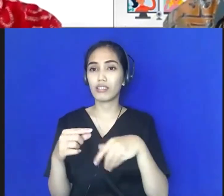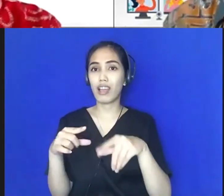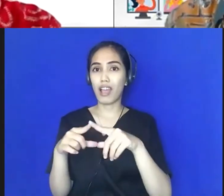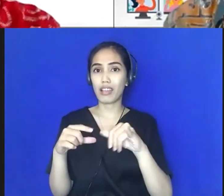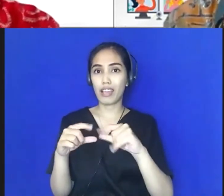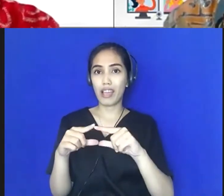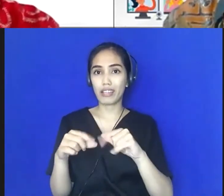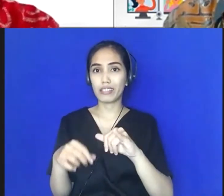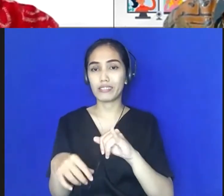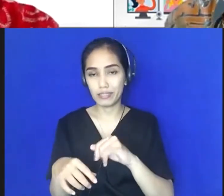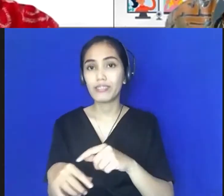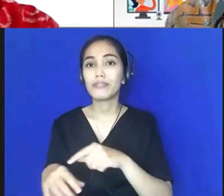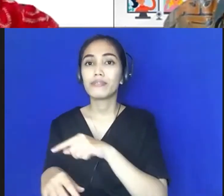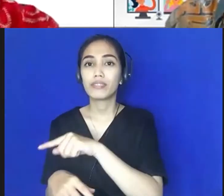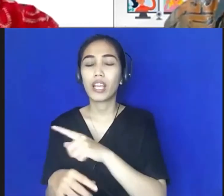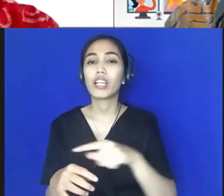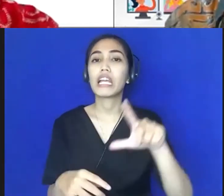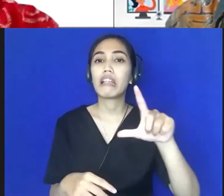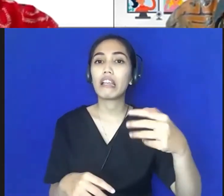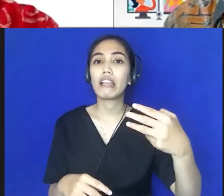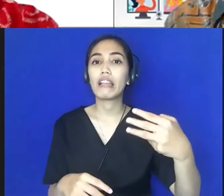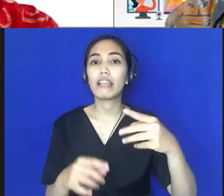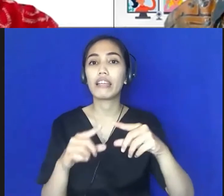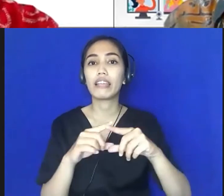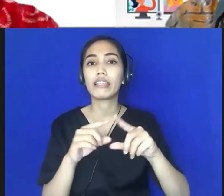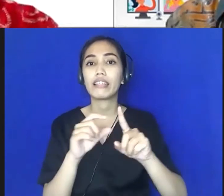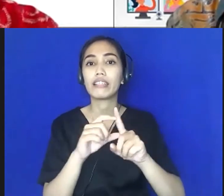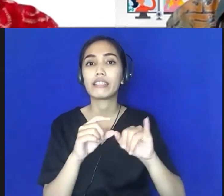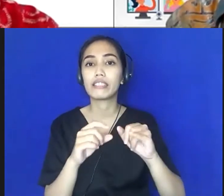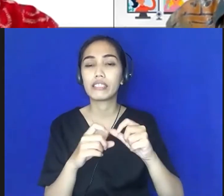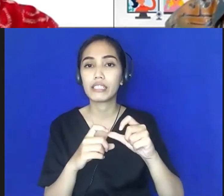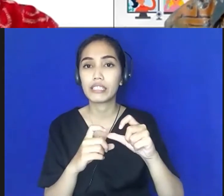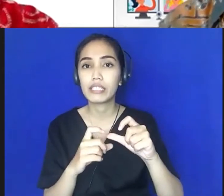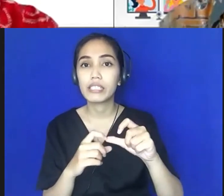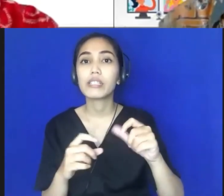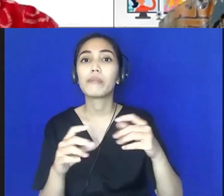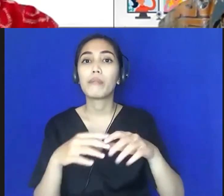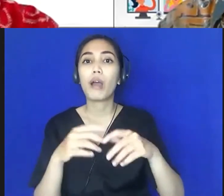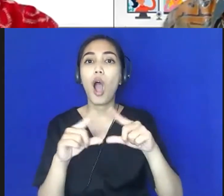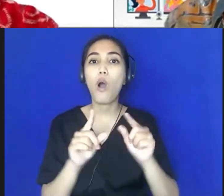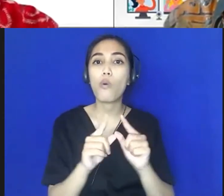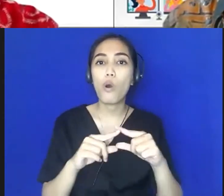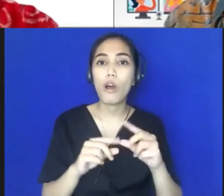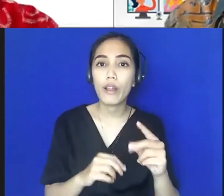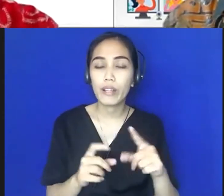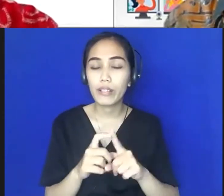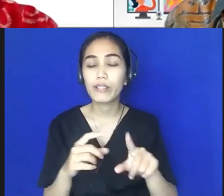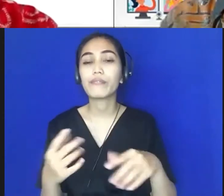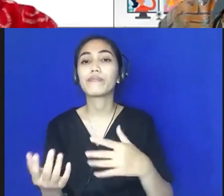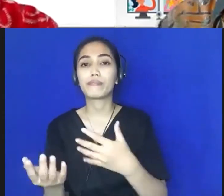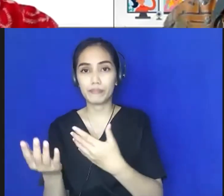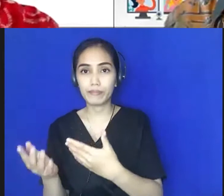dahulu. Leadership Award in Higher Education dari Asia Pacific Academic Consortium for Public Health, Peneluru tahun